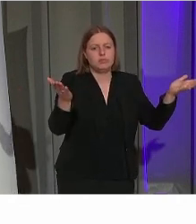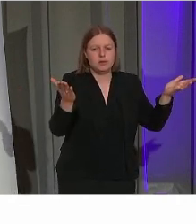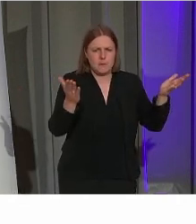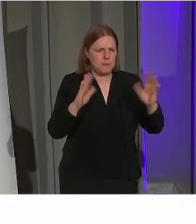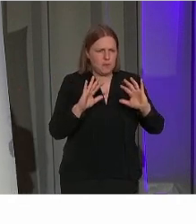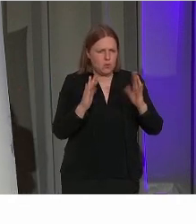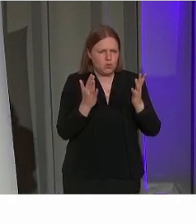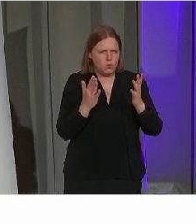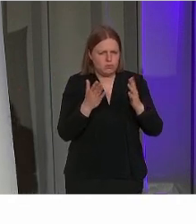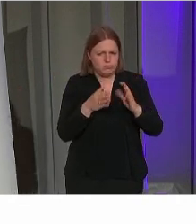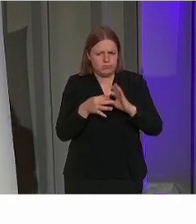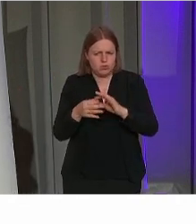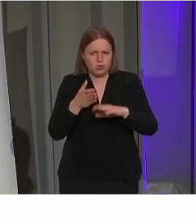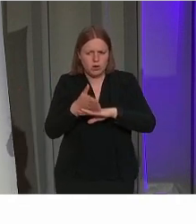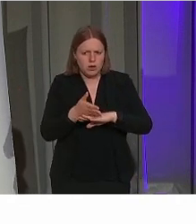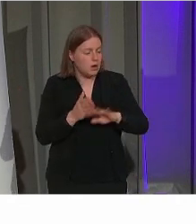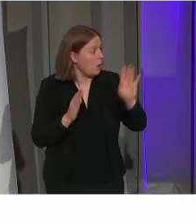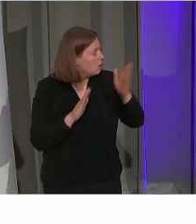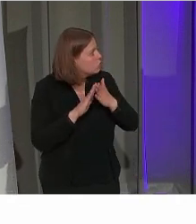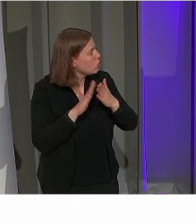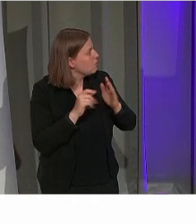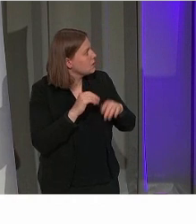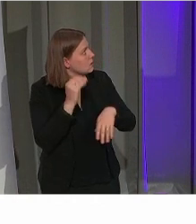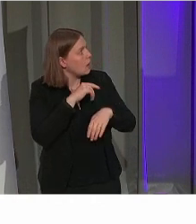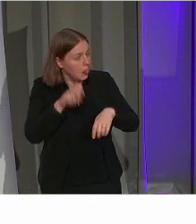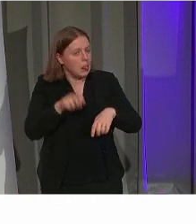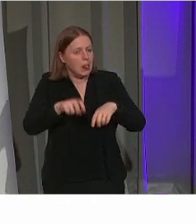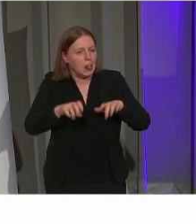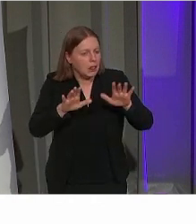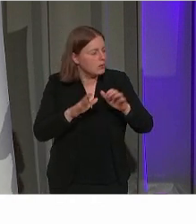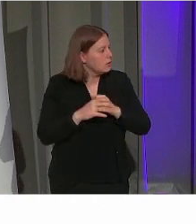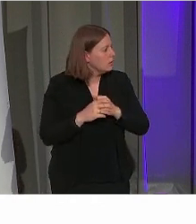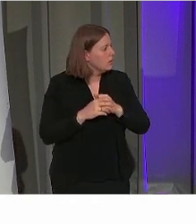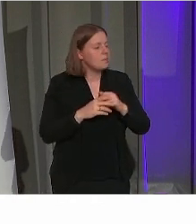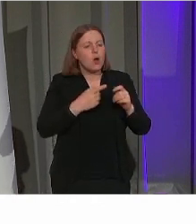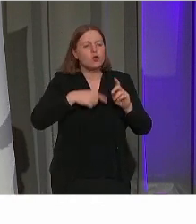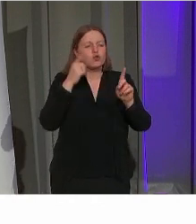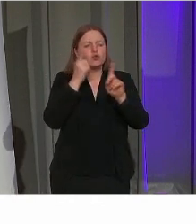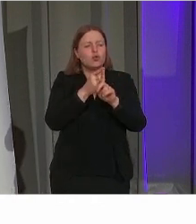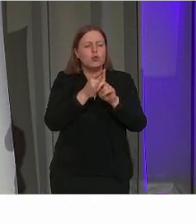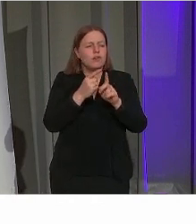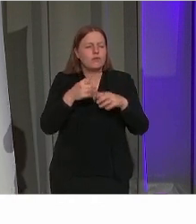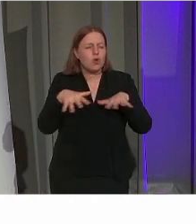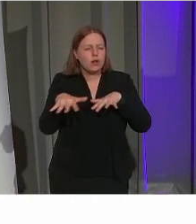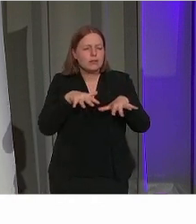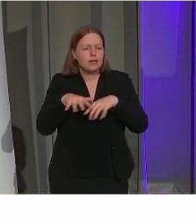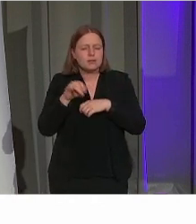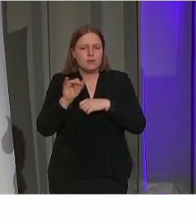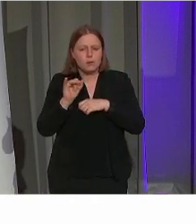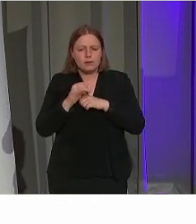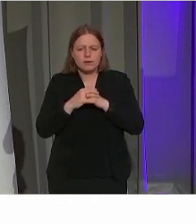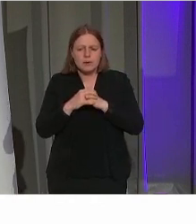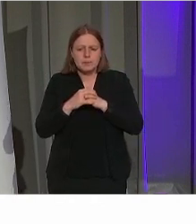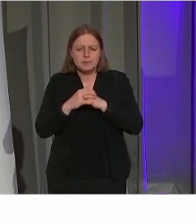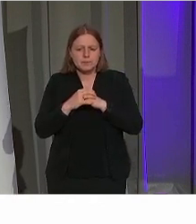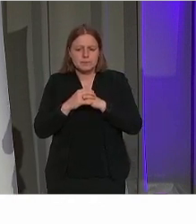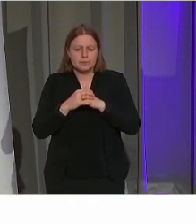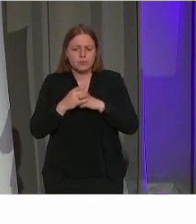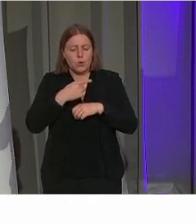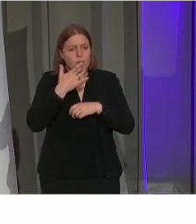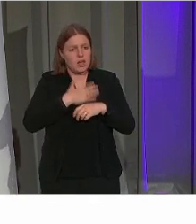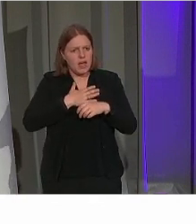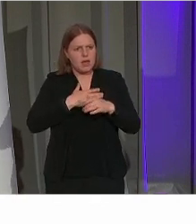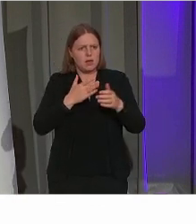Voilà. Hier kan ik denk ik even redelijk snel voorbij gaan. Zoals alle organisaties onze grotere doelstellingen. Het is het stukje rond het